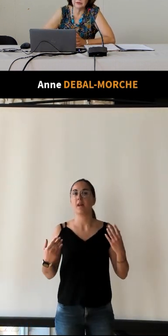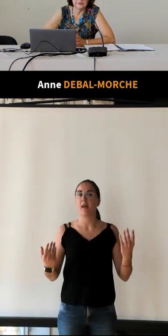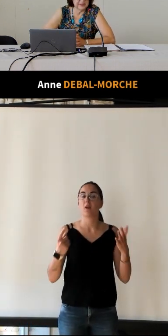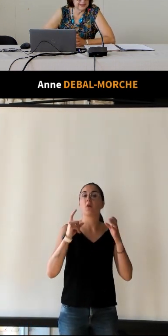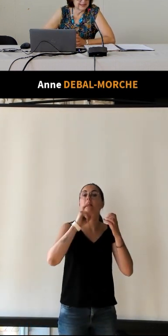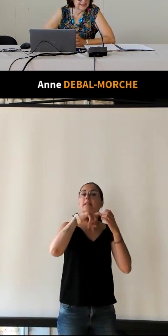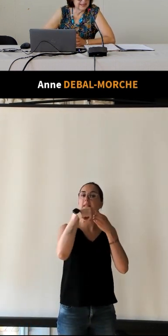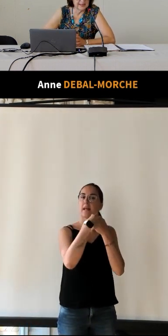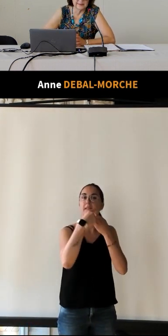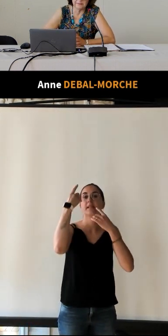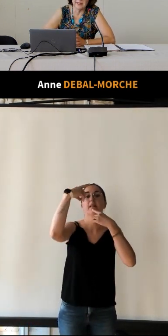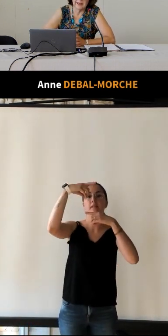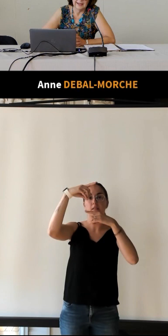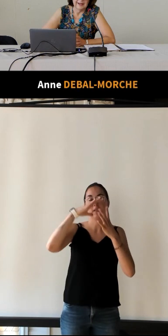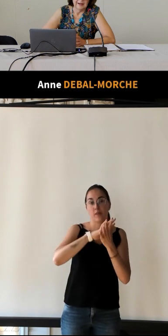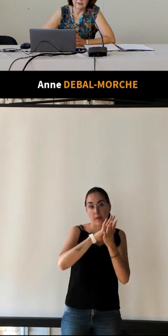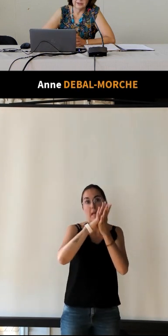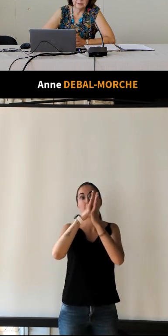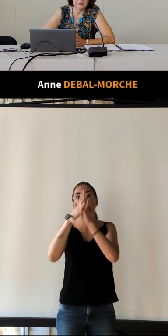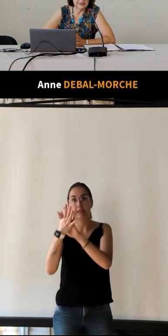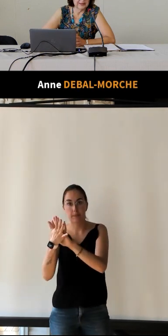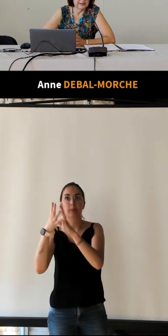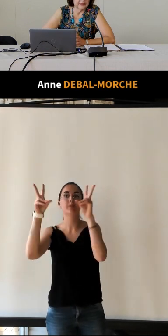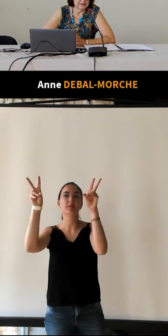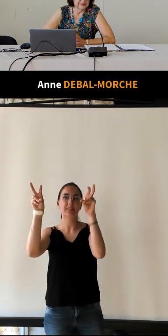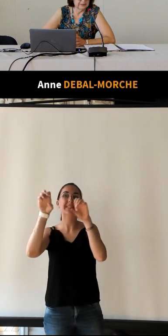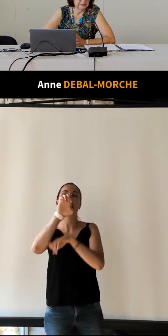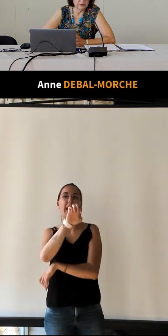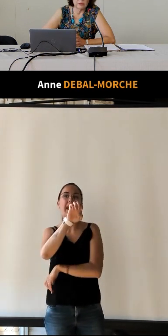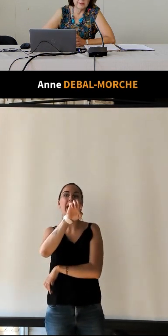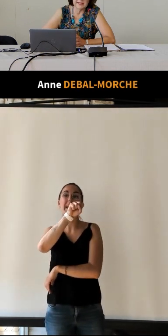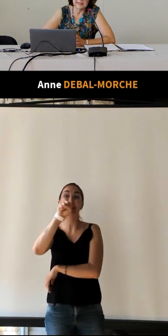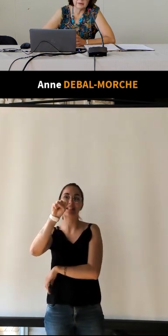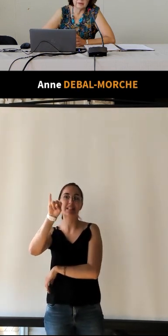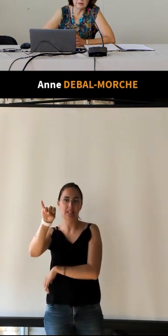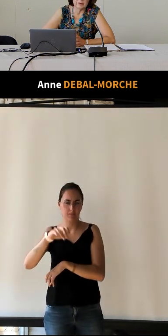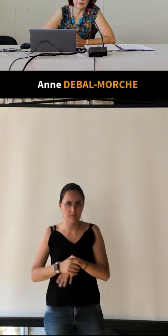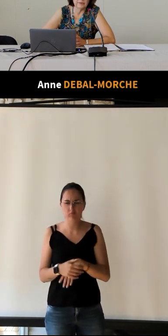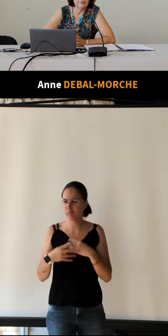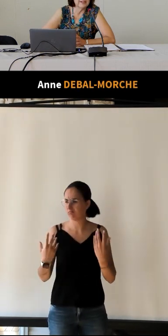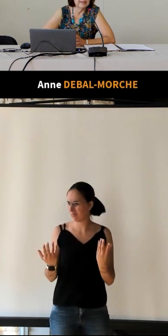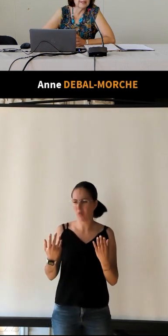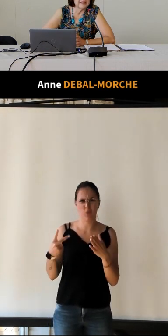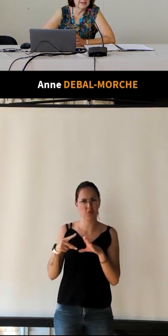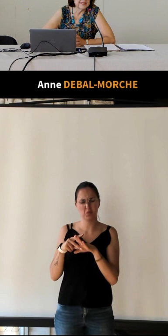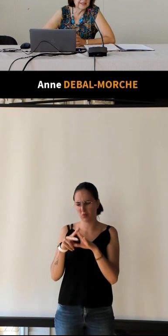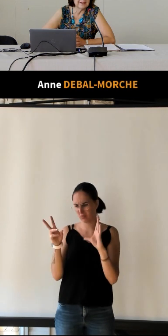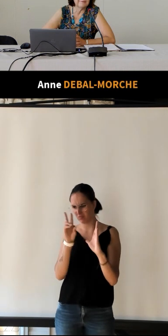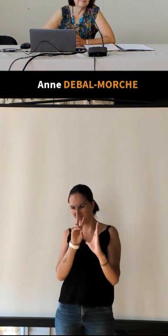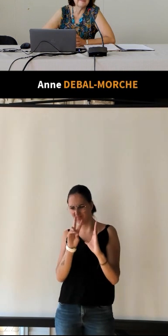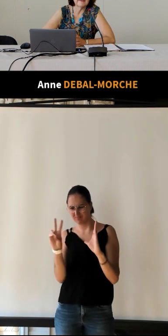Touraine devient Essie. Alors, au début, je n vraiment pas compris ce que voulaient dire ces